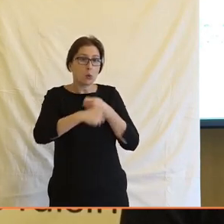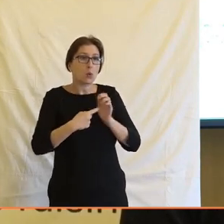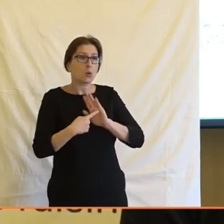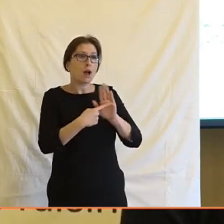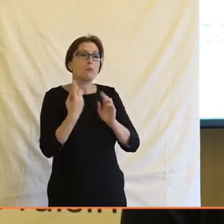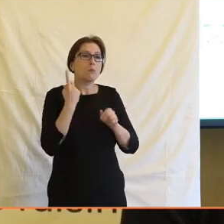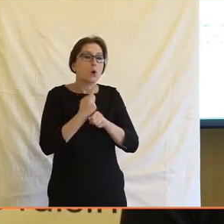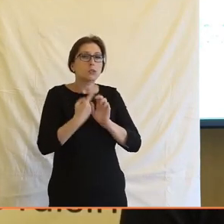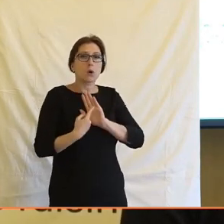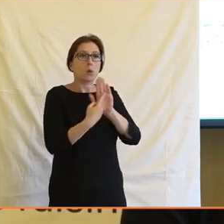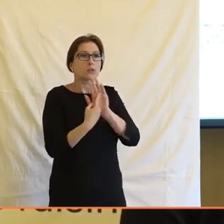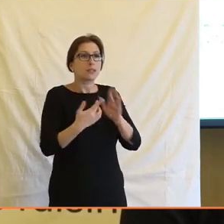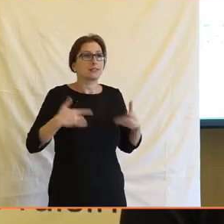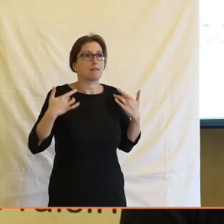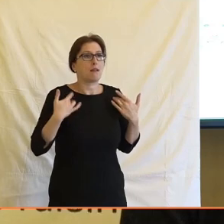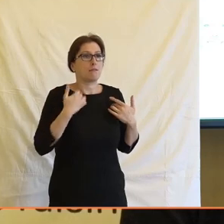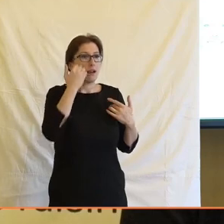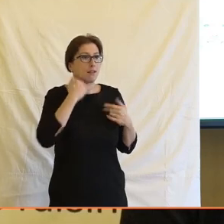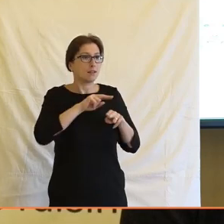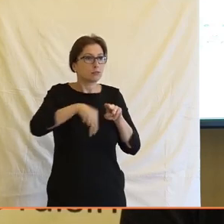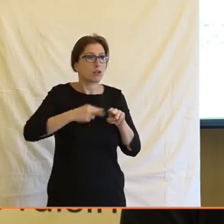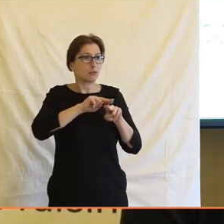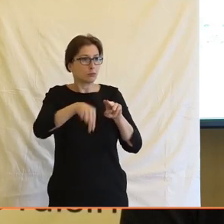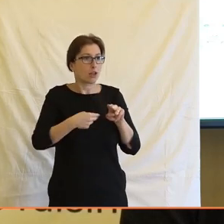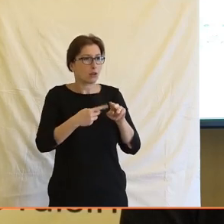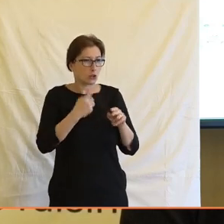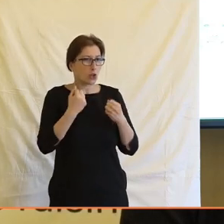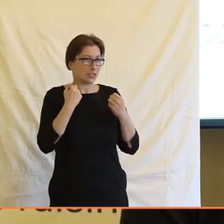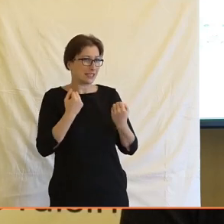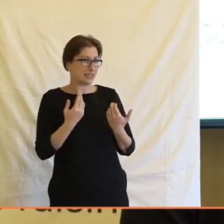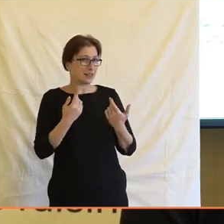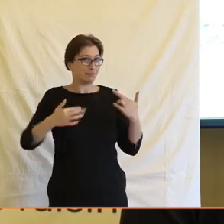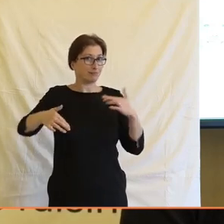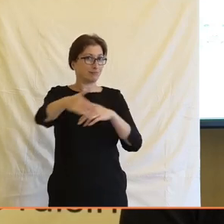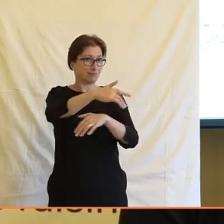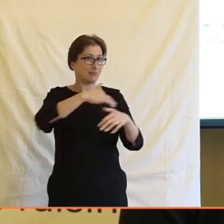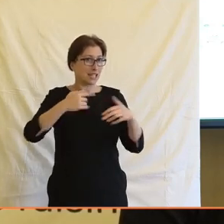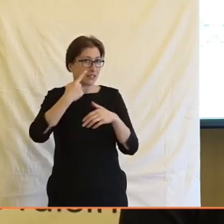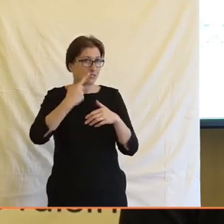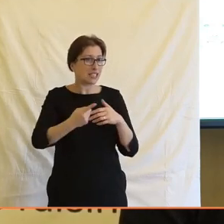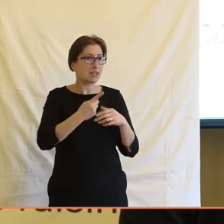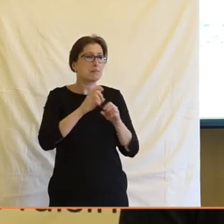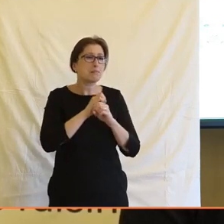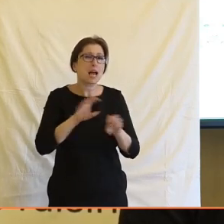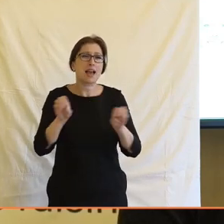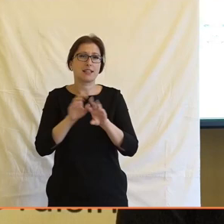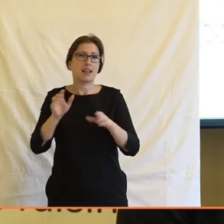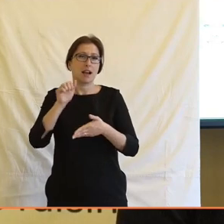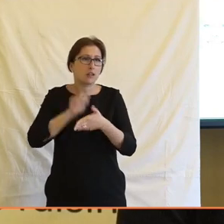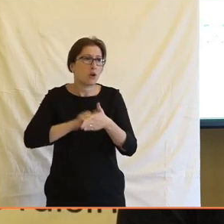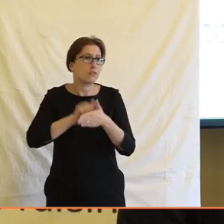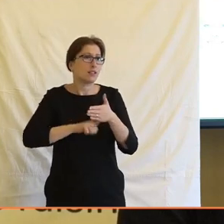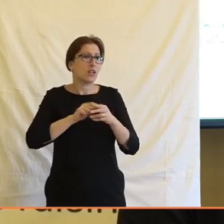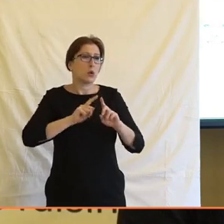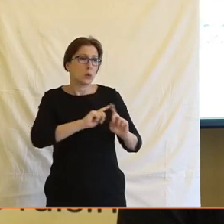je to tak silné, je to všudy přítomné a je to napříč tím mediálním světem, že